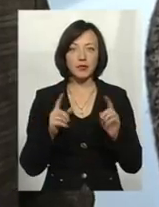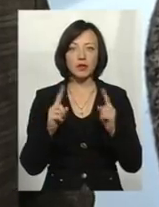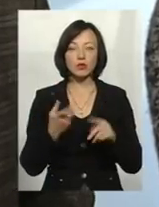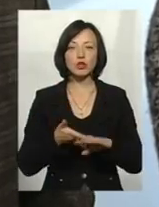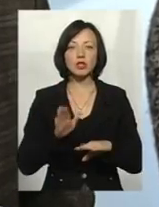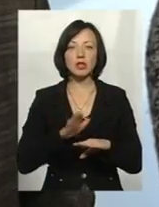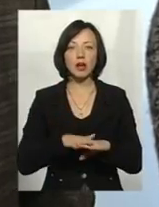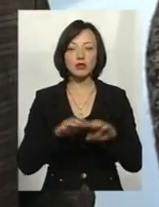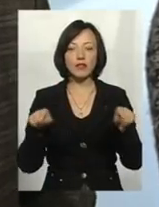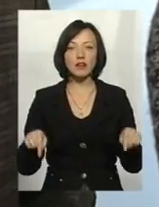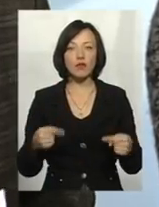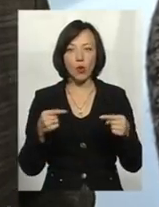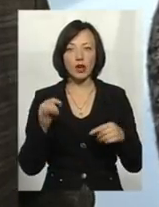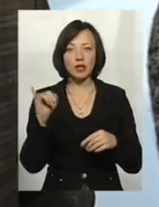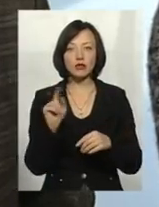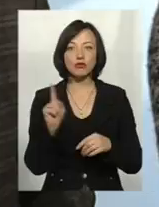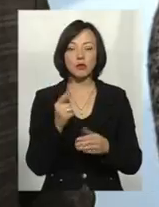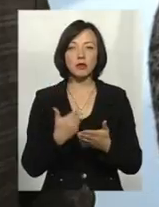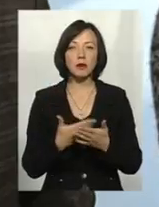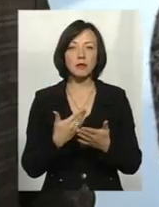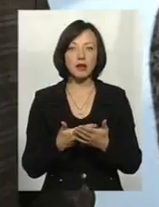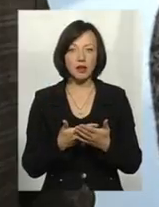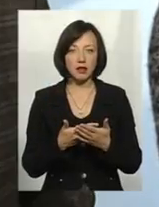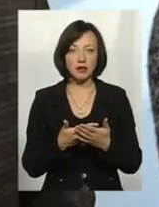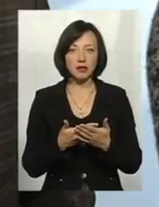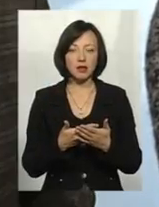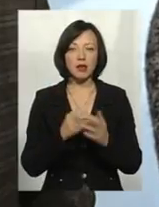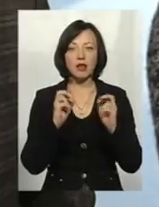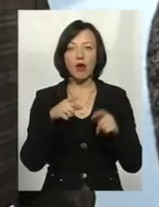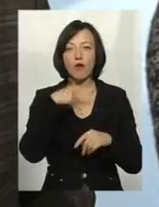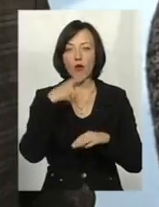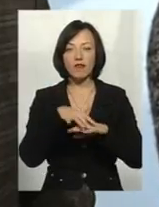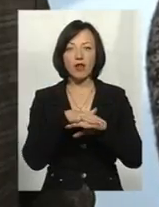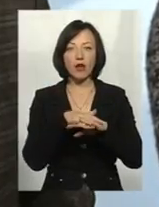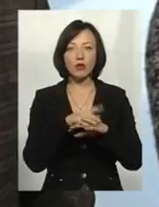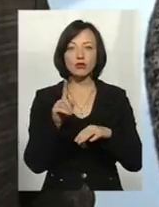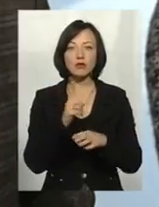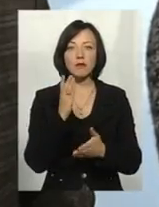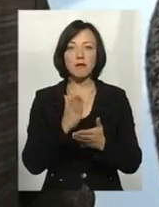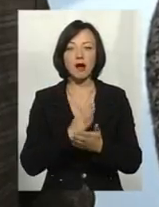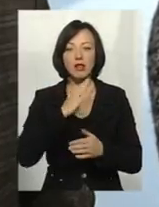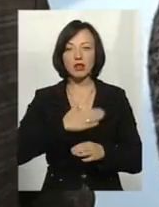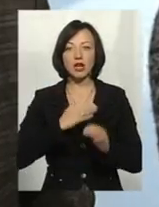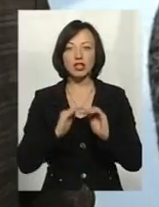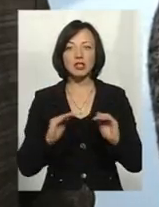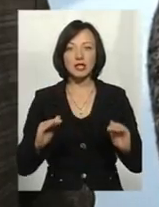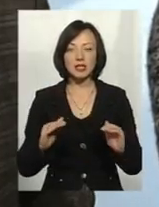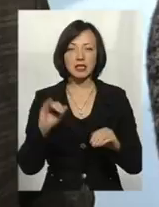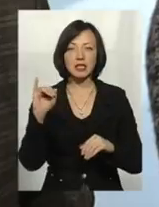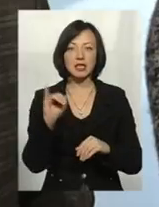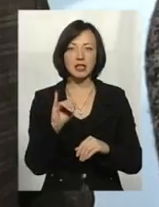тяжко в відтворенні, щоб, наприклад, як говорять в народі, щоб мали наші діти і